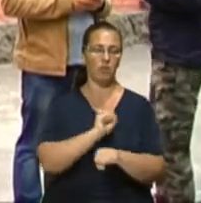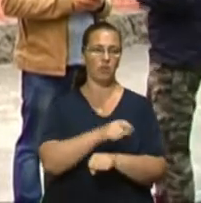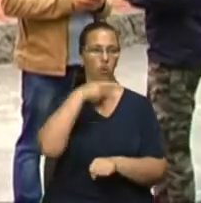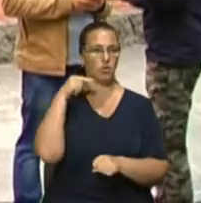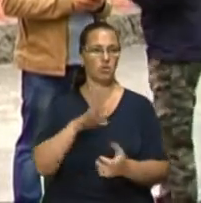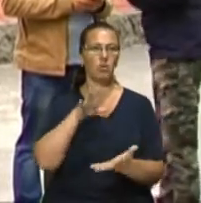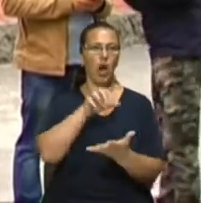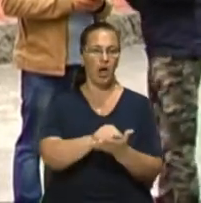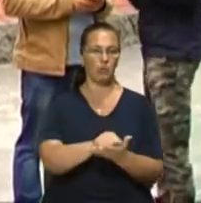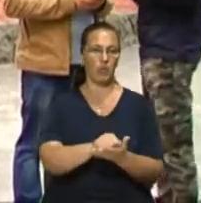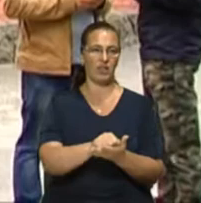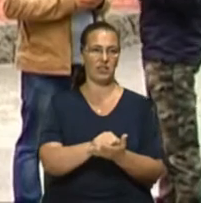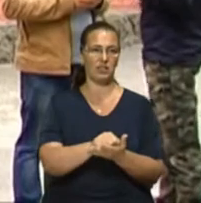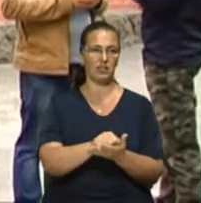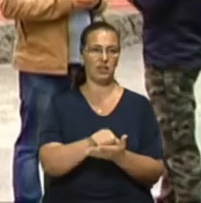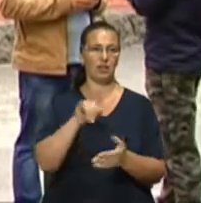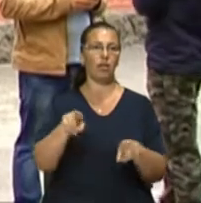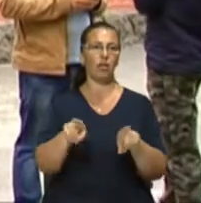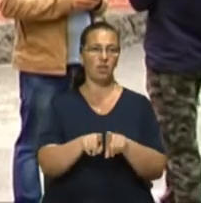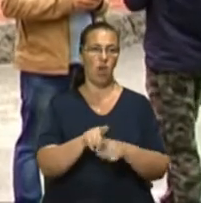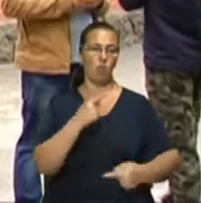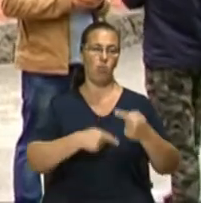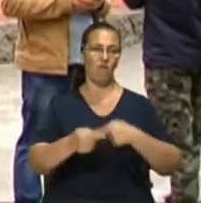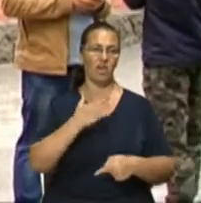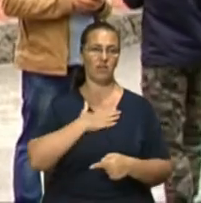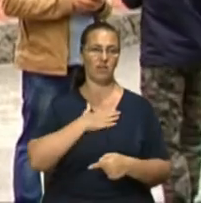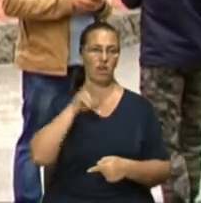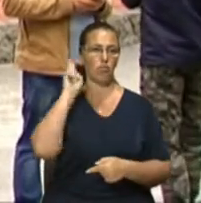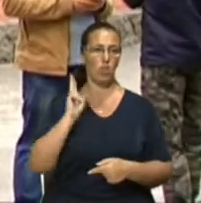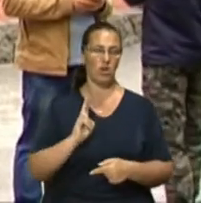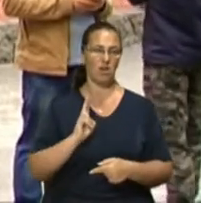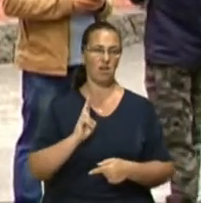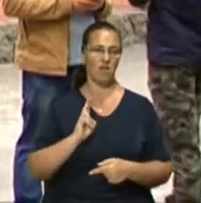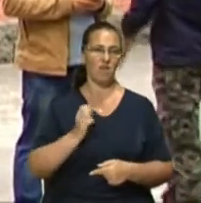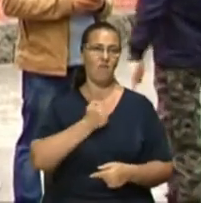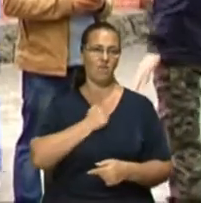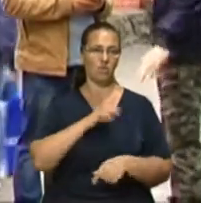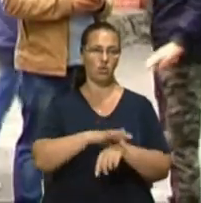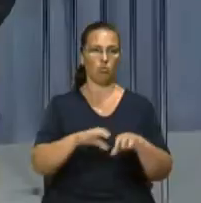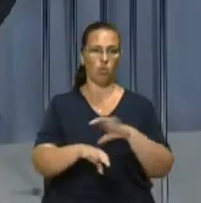агресії, російської окупації, а також повернення наших моряків, наших військовополонених.